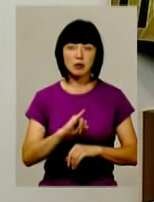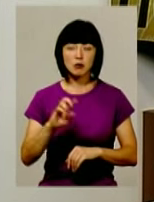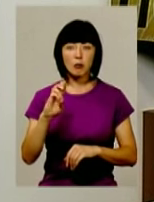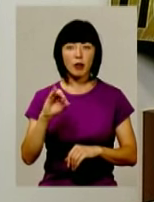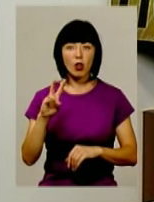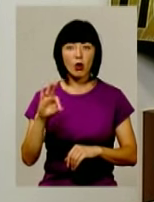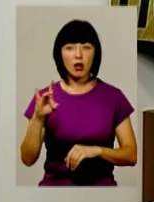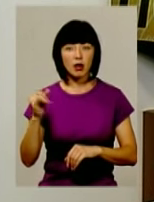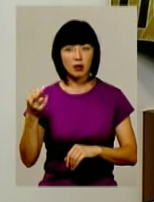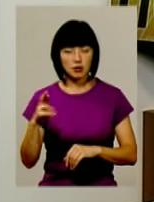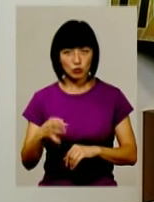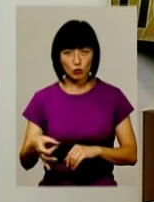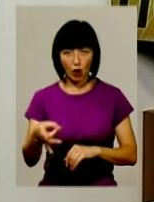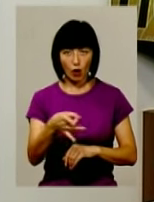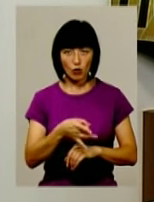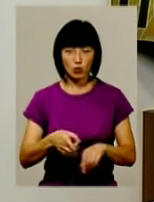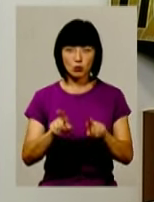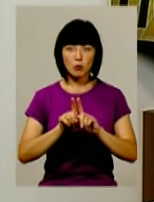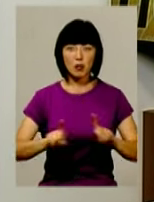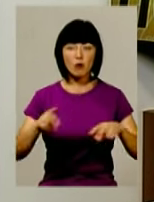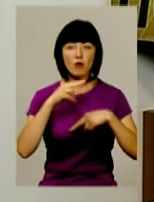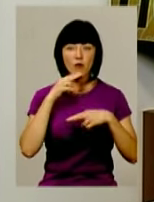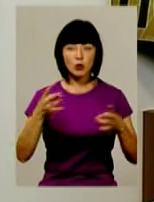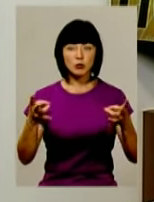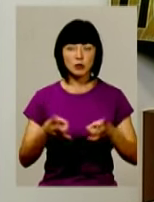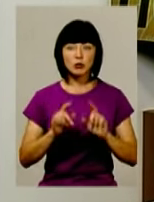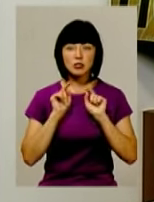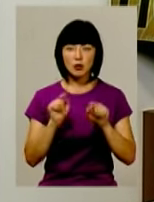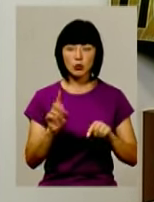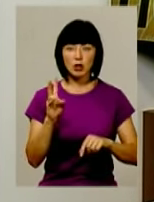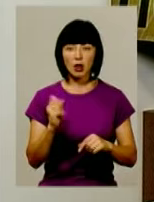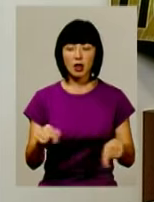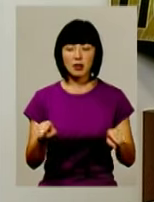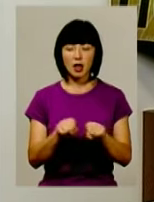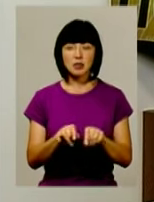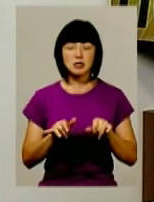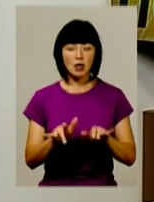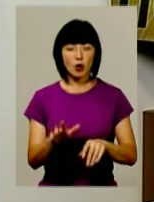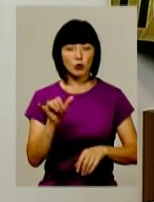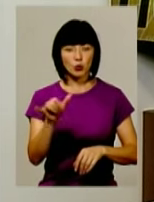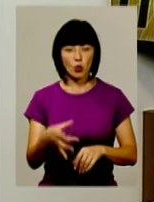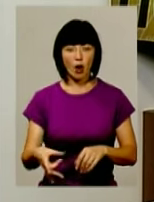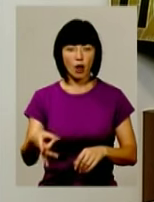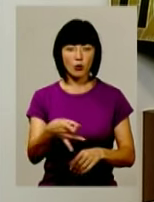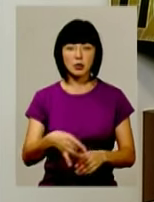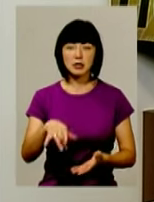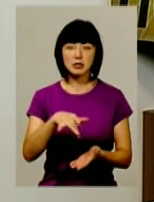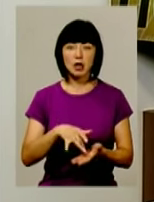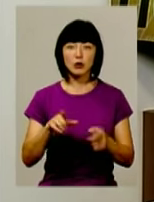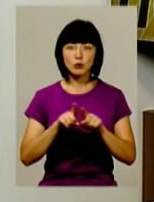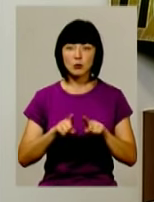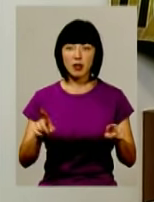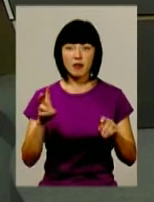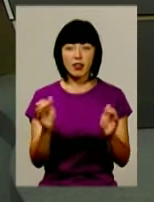Білогірському районах. Особливу увагу необхідно звернути на такі заходи у районних центрах, особливо